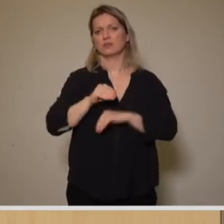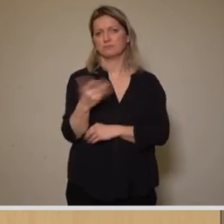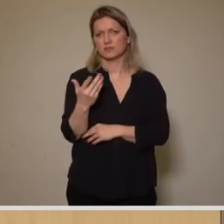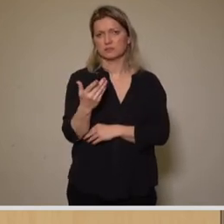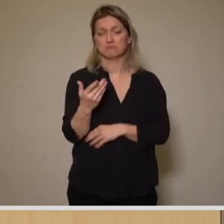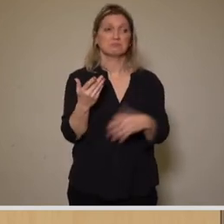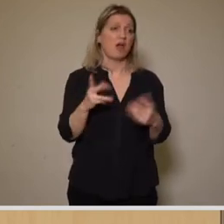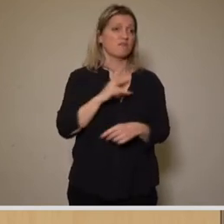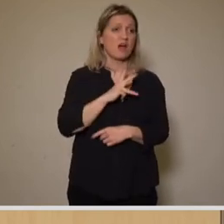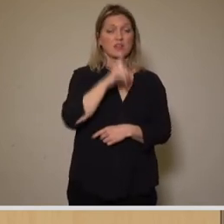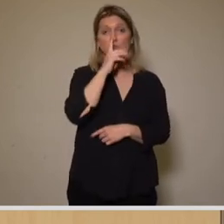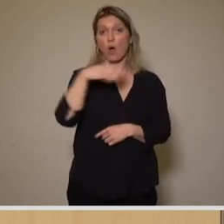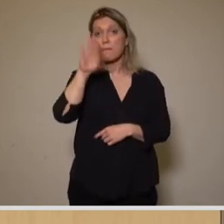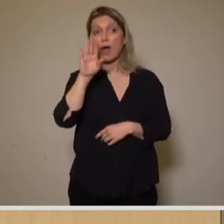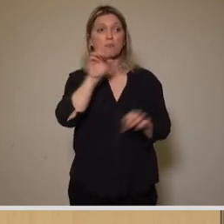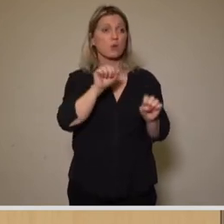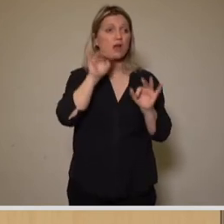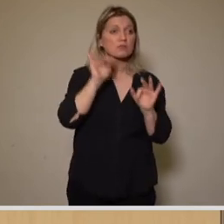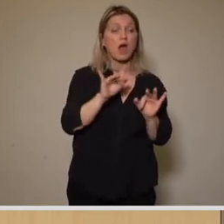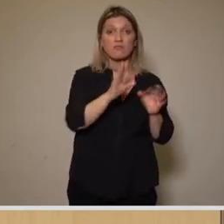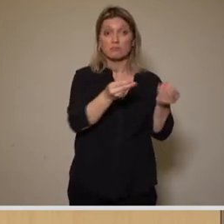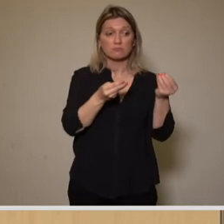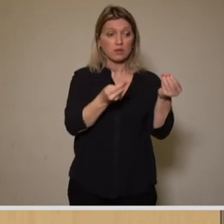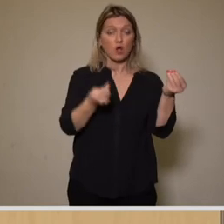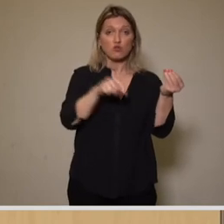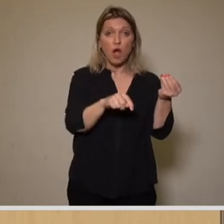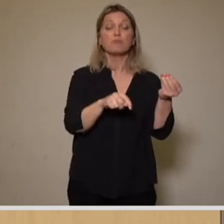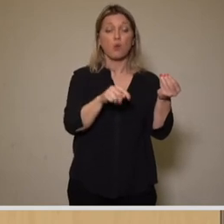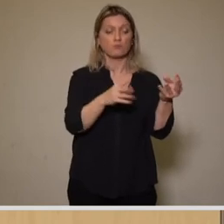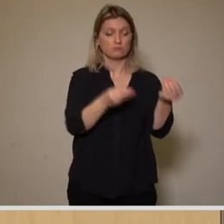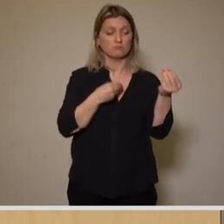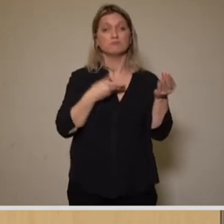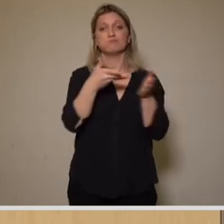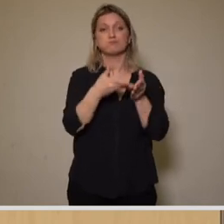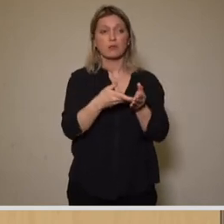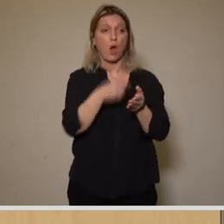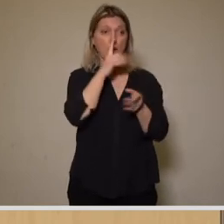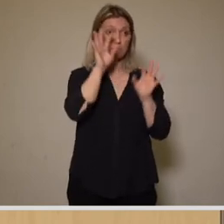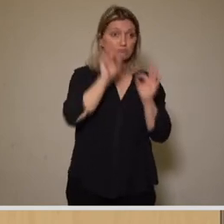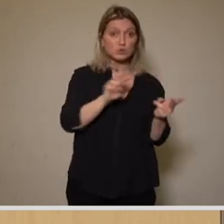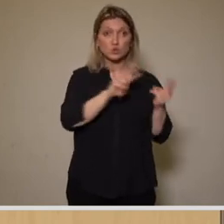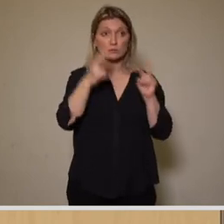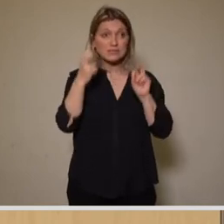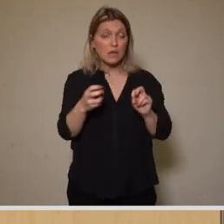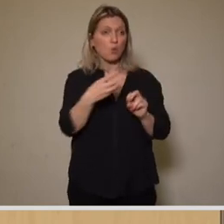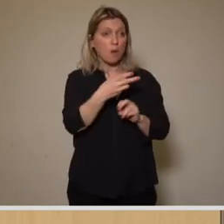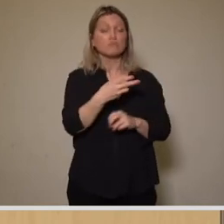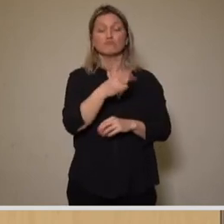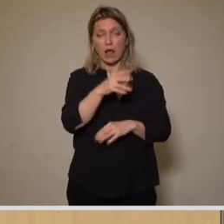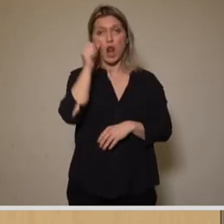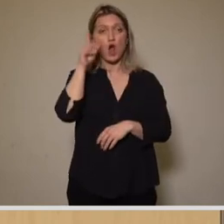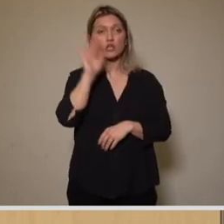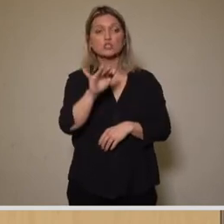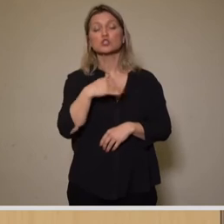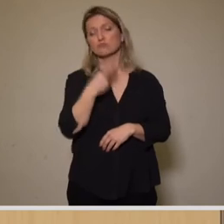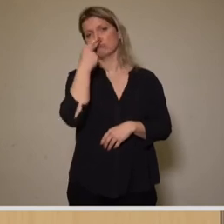oder Alternativmöglichkeiten zur Zukunft vorgelegt werden, dann werden wir diese hinsichtlich Plausibilität, Umsetzungszeitraum und Finanzierung genau prüfen.